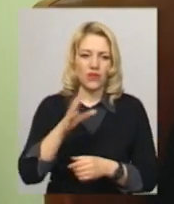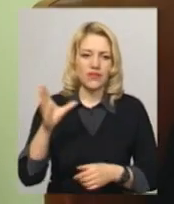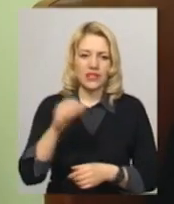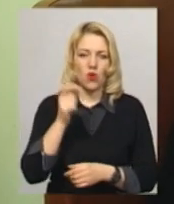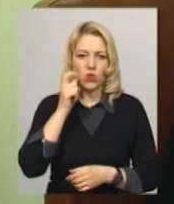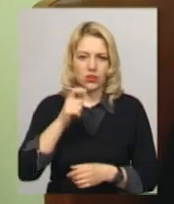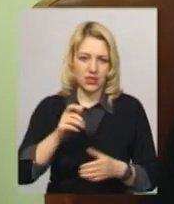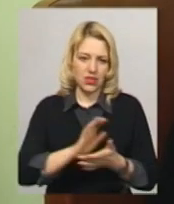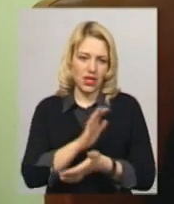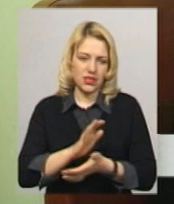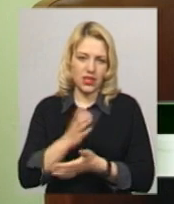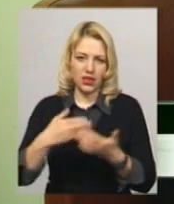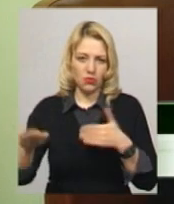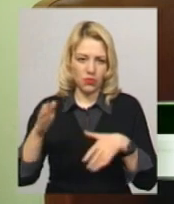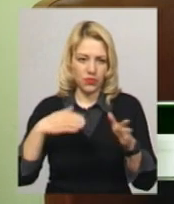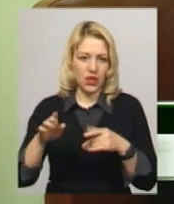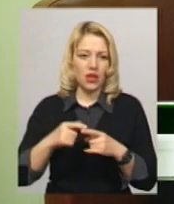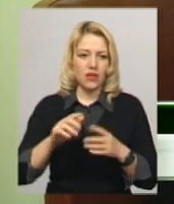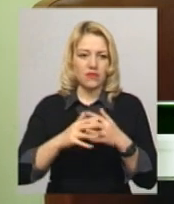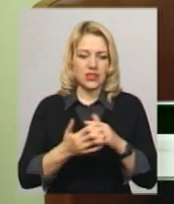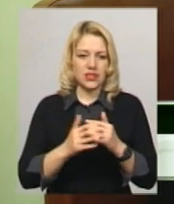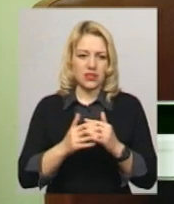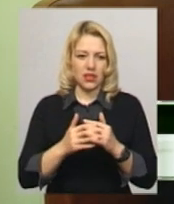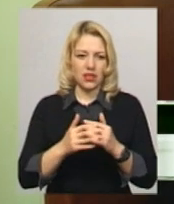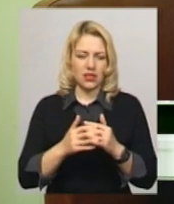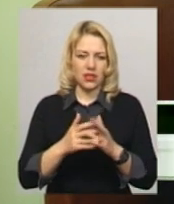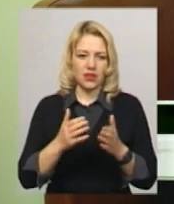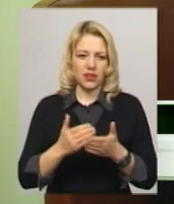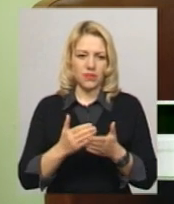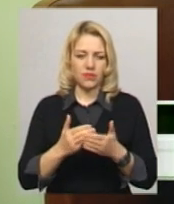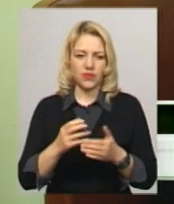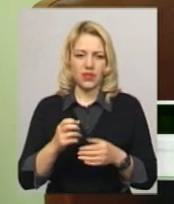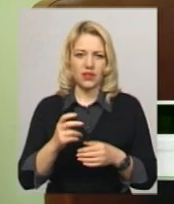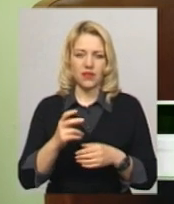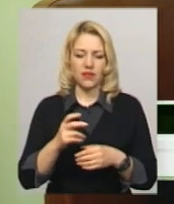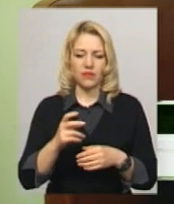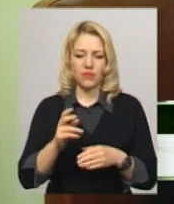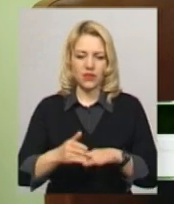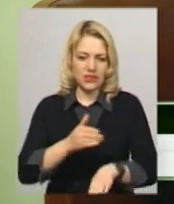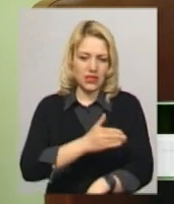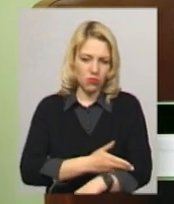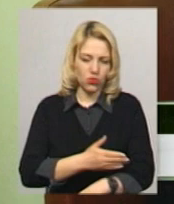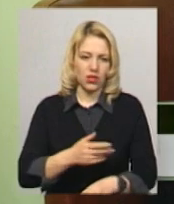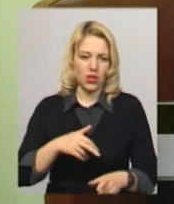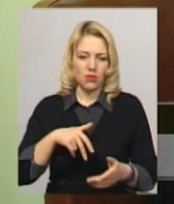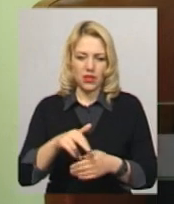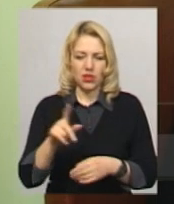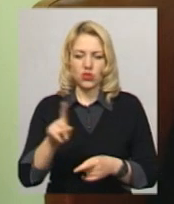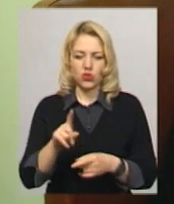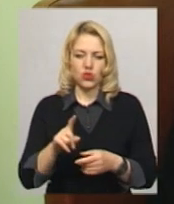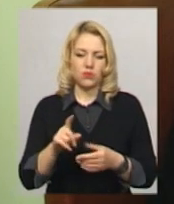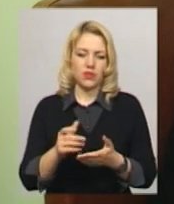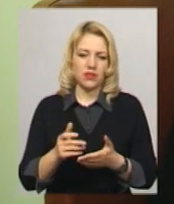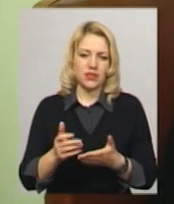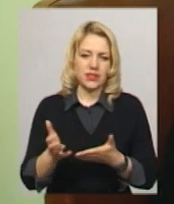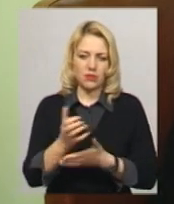Пройти, скажімо, з села в Кирзових чоботях, щоб зібрати матеріал, донести до